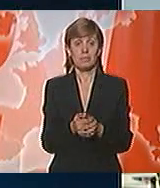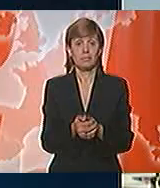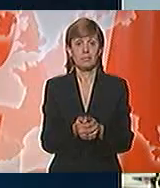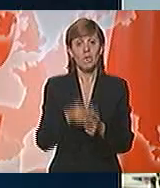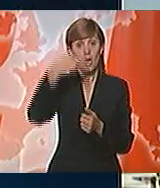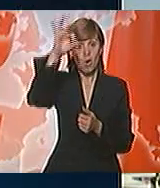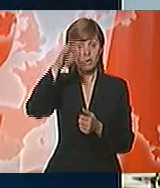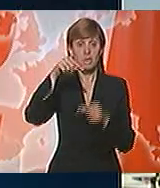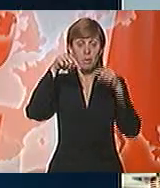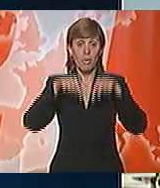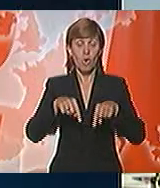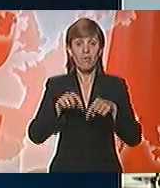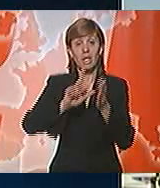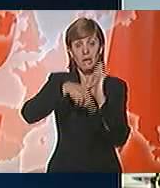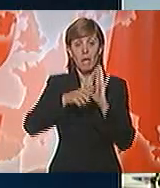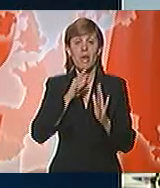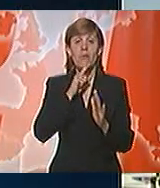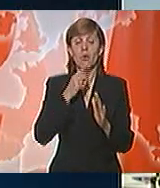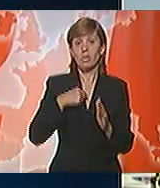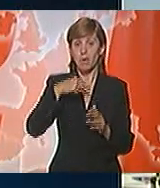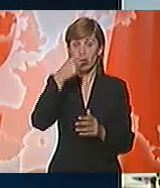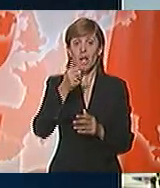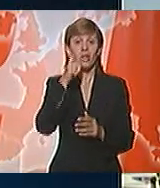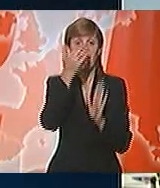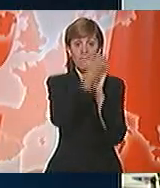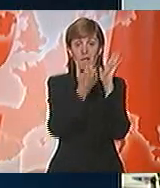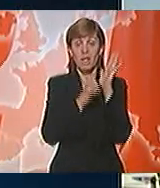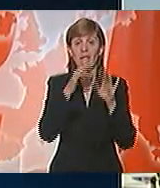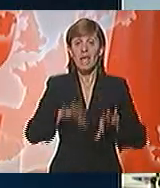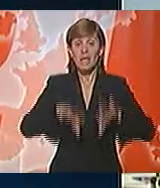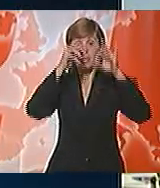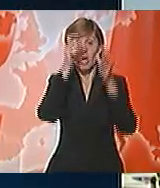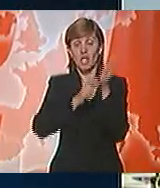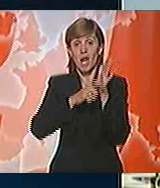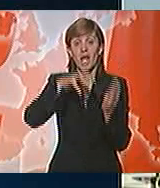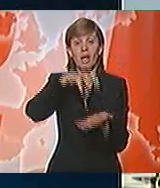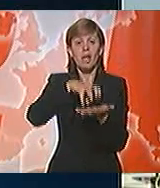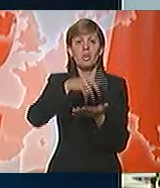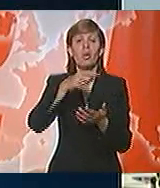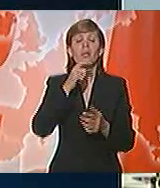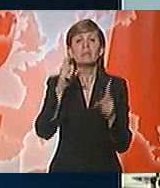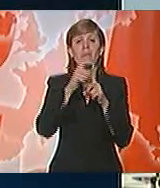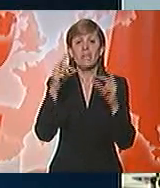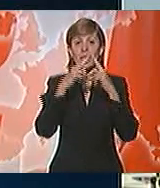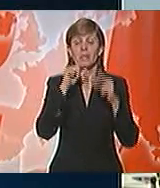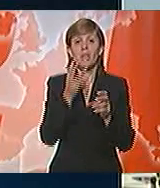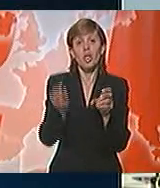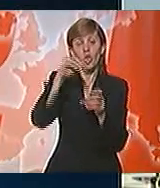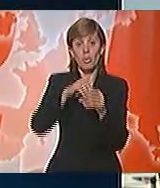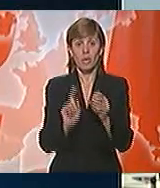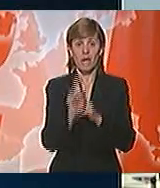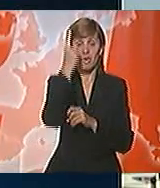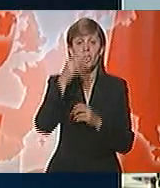Osim ovih tema koje smo pomenuli na dnevnom redu je izbor člana Republičkoj radijodifuzne agencije kao i dopuna Visokog